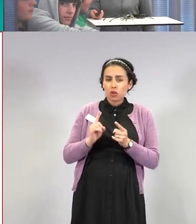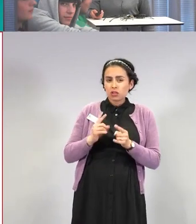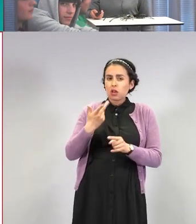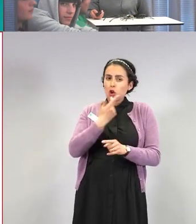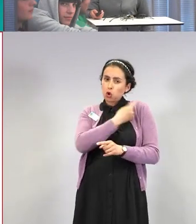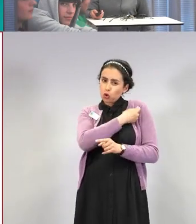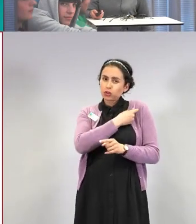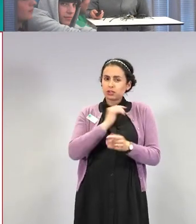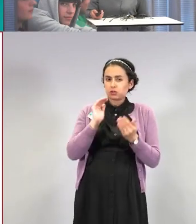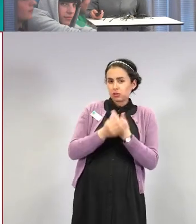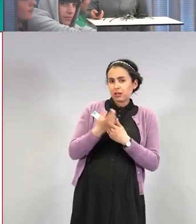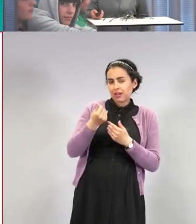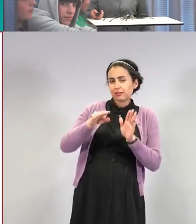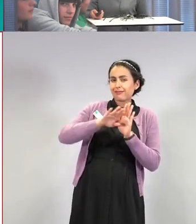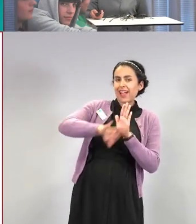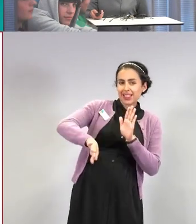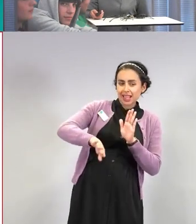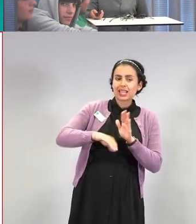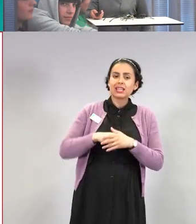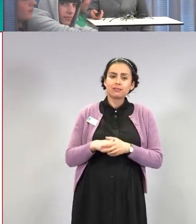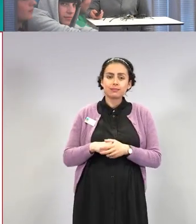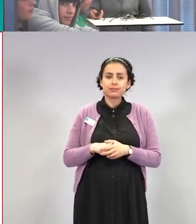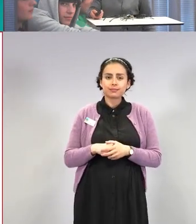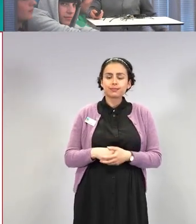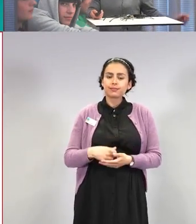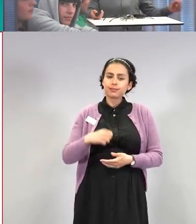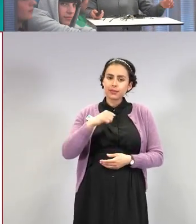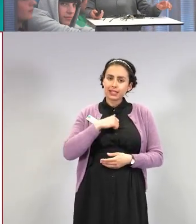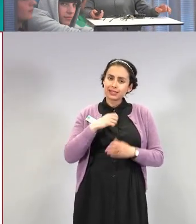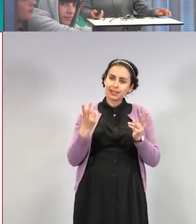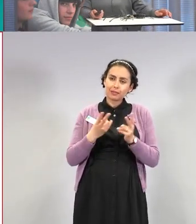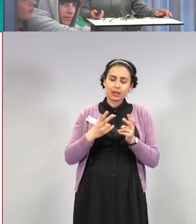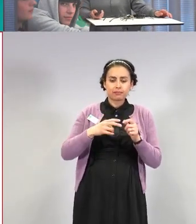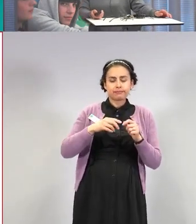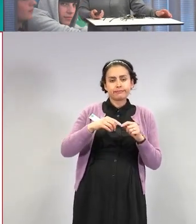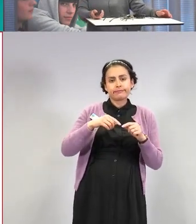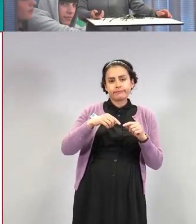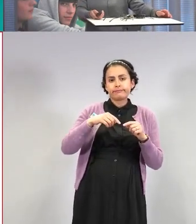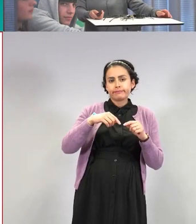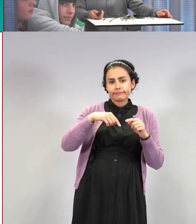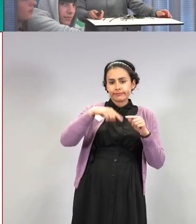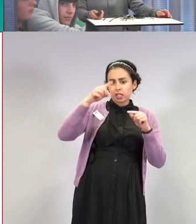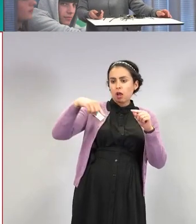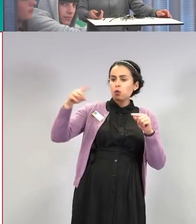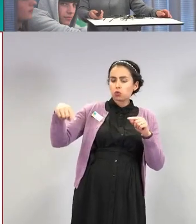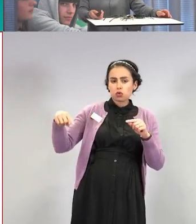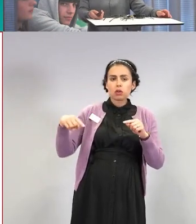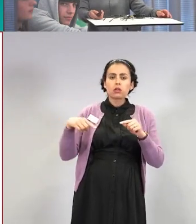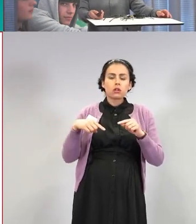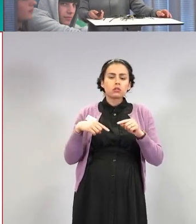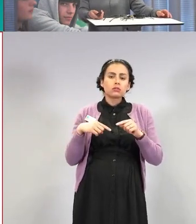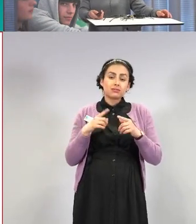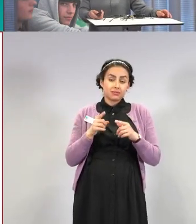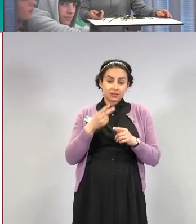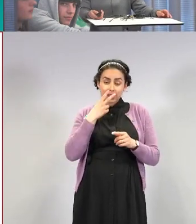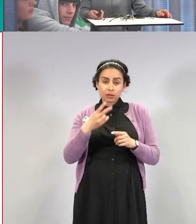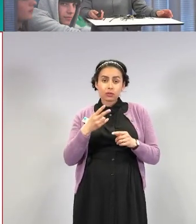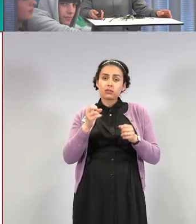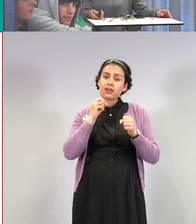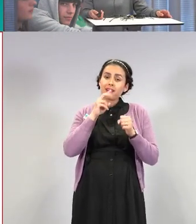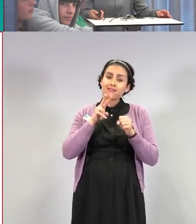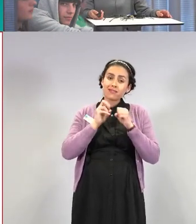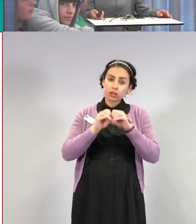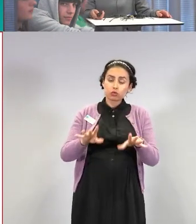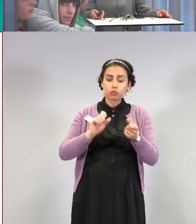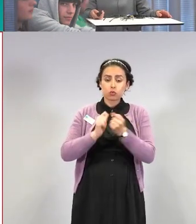vähän kursorinen taulukko. Ei nyt ihan kauhean yksityiskohtainen, mutta kuitenkin siinä on nämä virusmuunnokset. Britannian,